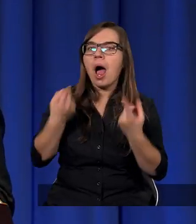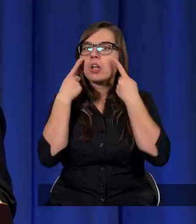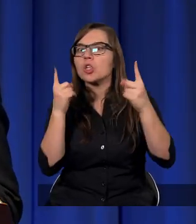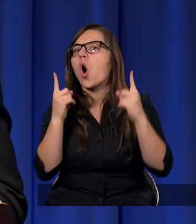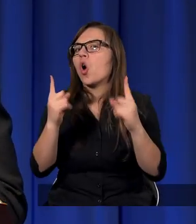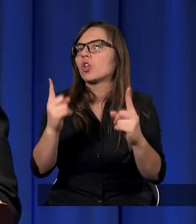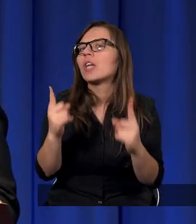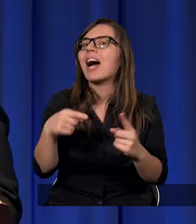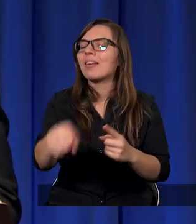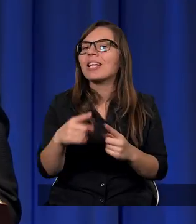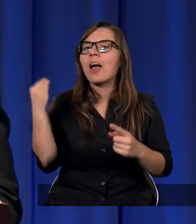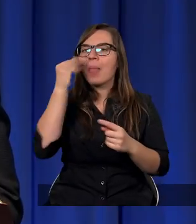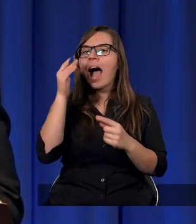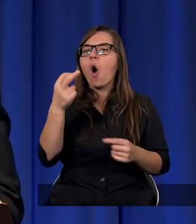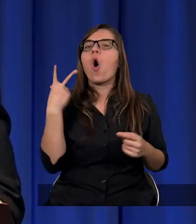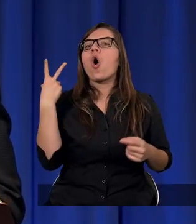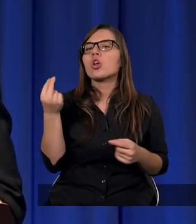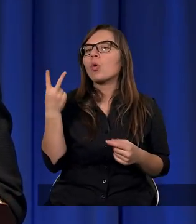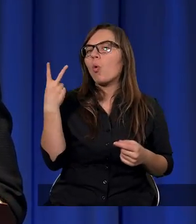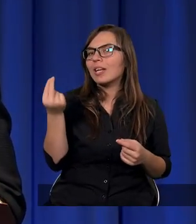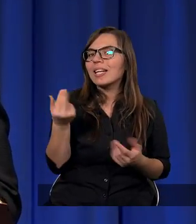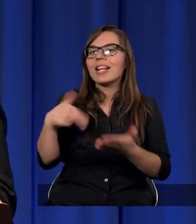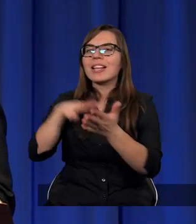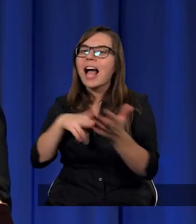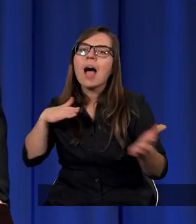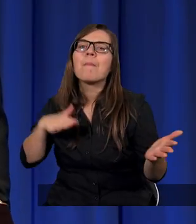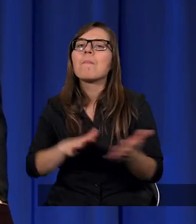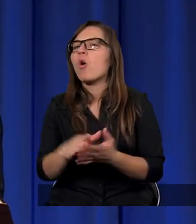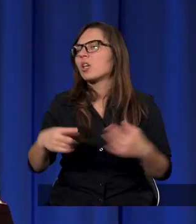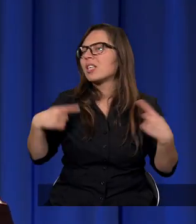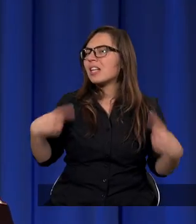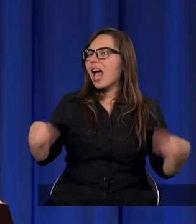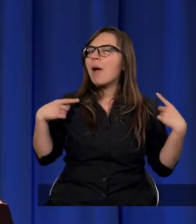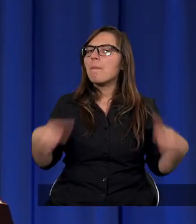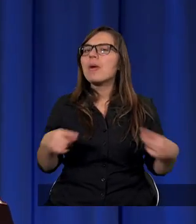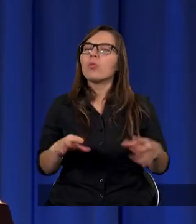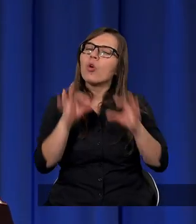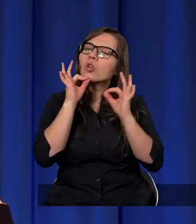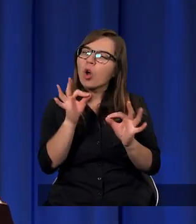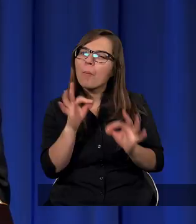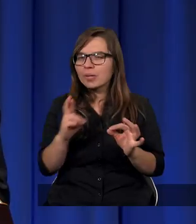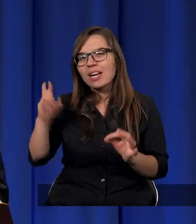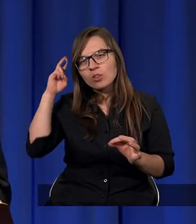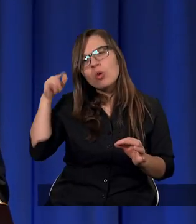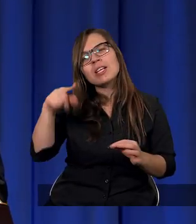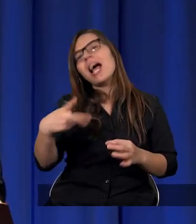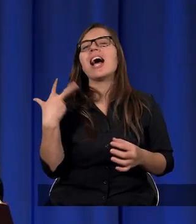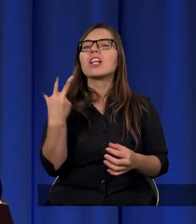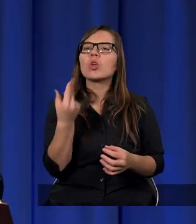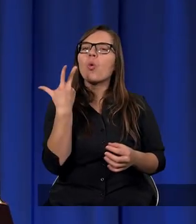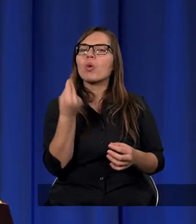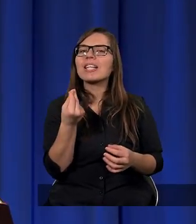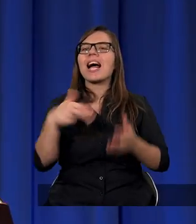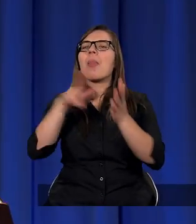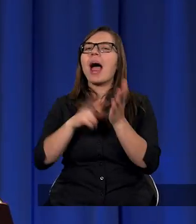to odrzucenie nauki o Trójcy na początku nie było takie do końca fortunne. Być może to zrozumienie Trójcy też było na początku